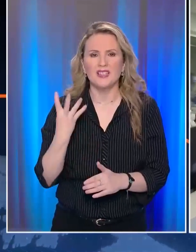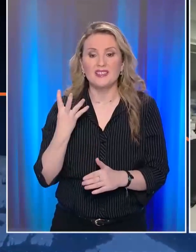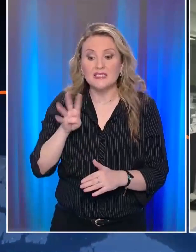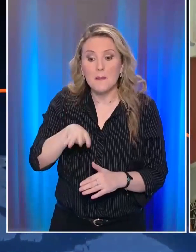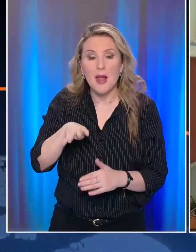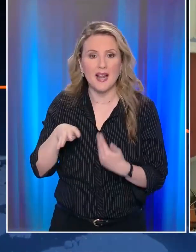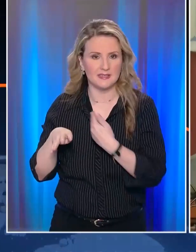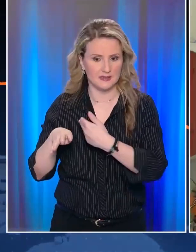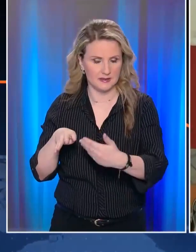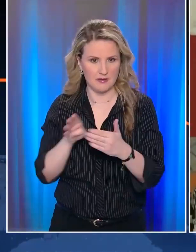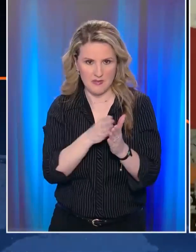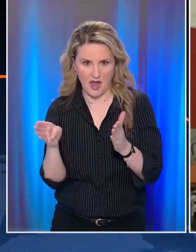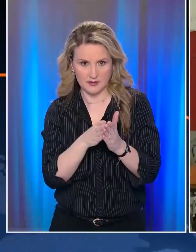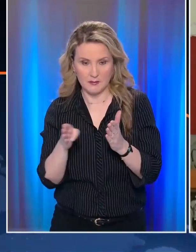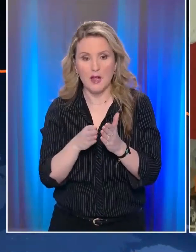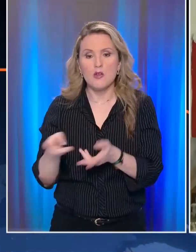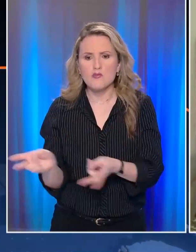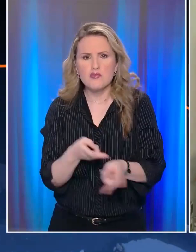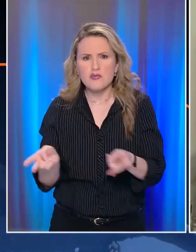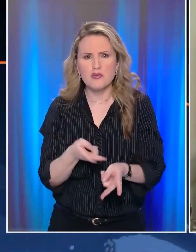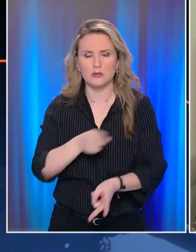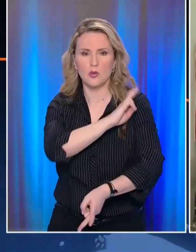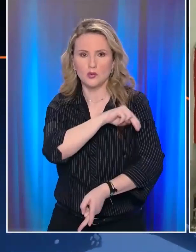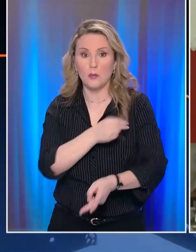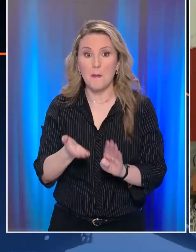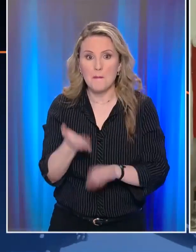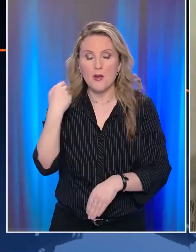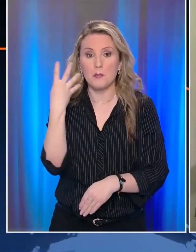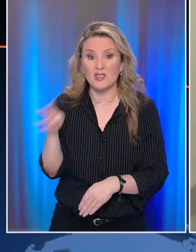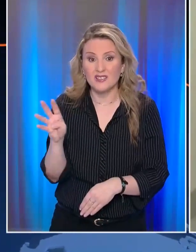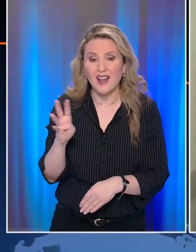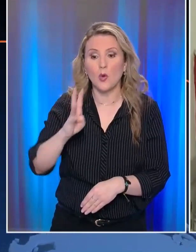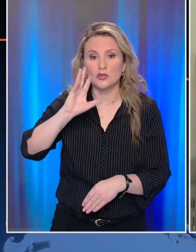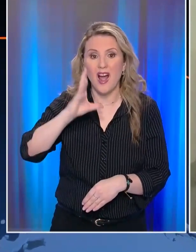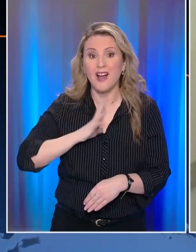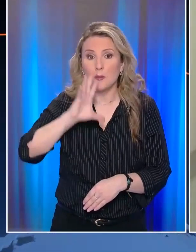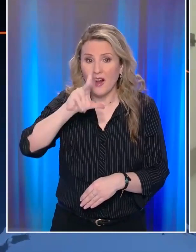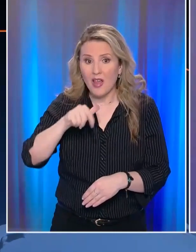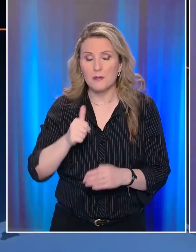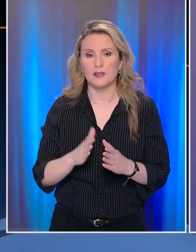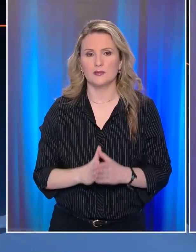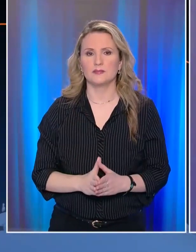τελευταίες ημέρες Οι εισαγωγές στα νοσοκομεία παραμένουν σταθερά πάνω από 400 σε καθημερινή βάση